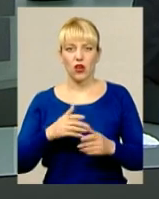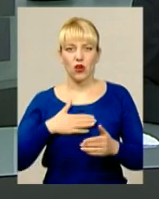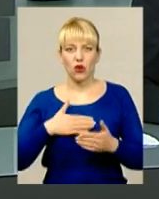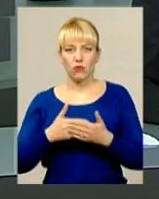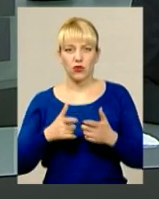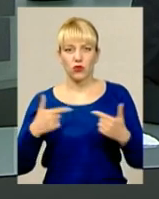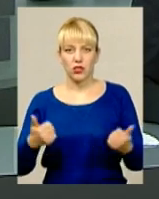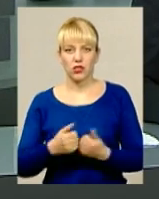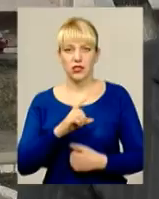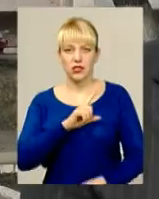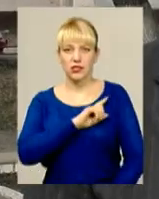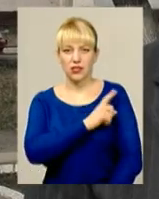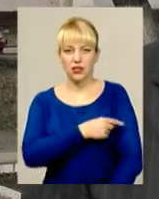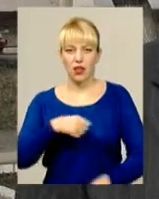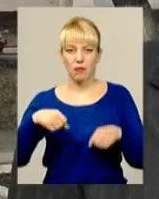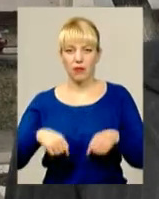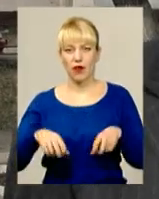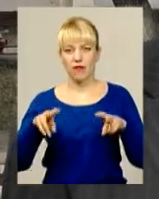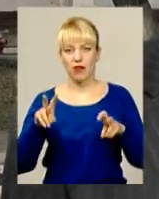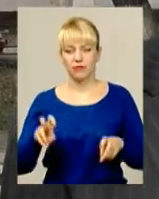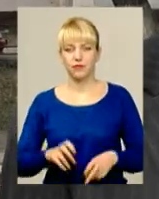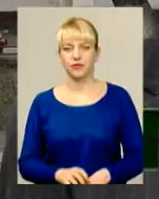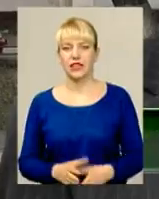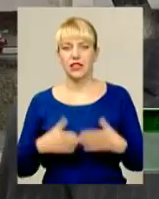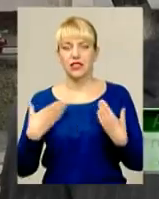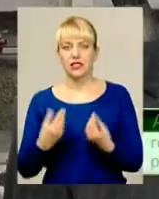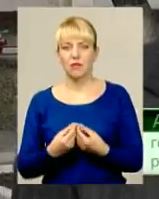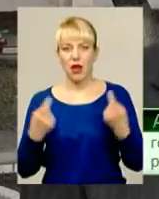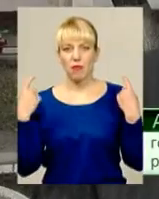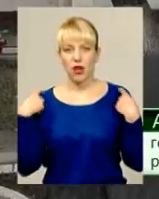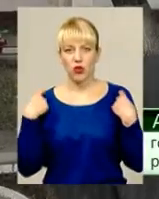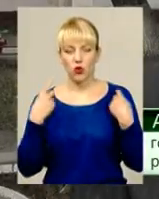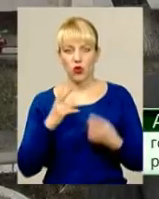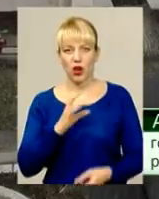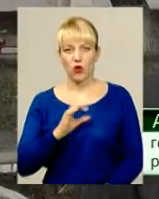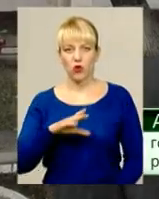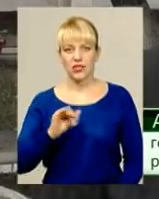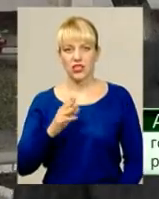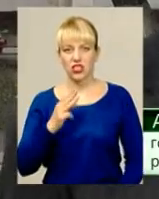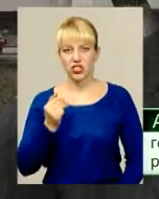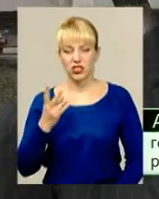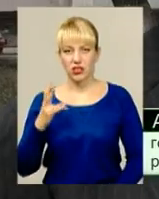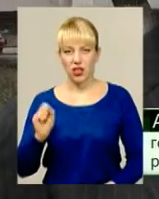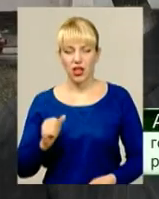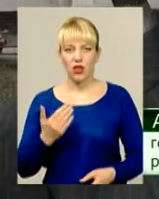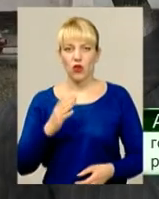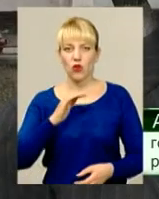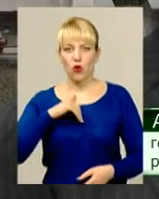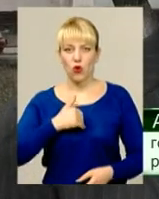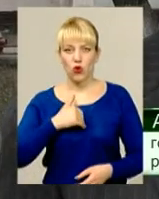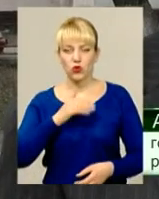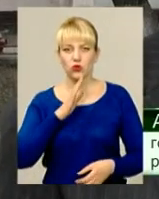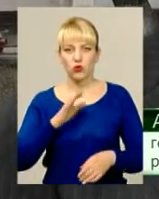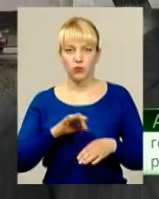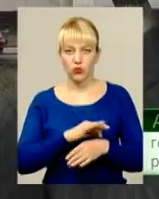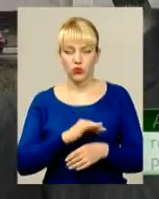права». Сім'я майора Костишина, його супруга, вдова Светлана і несовершеннолетні